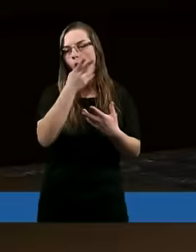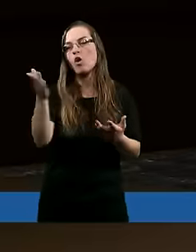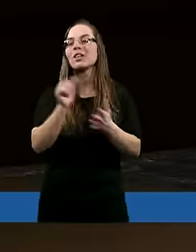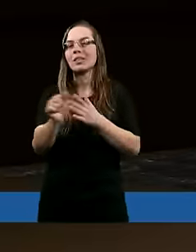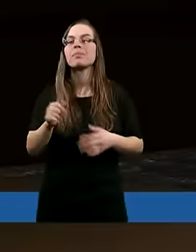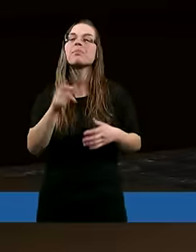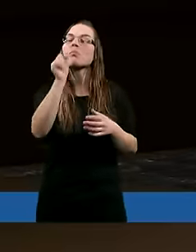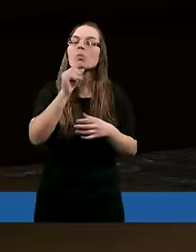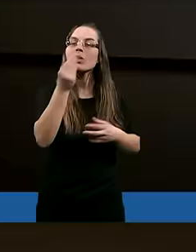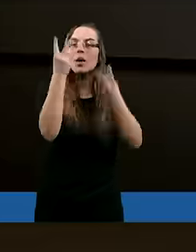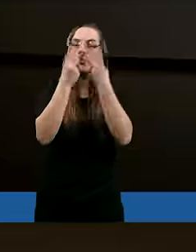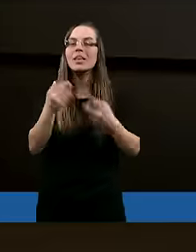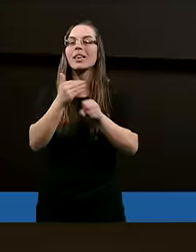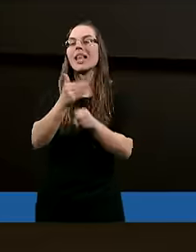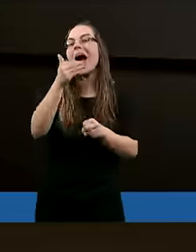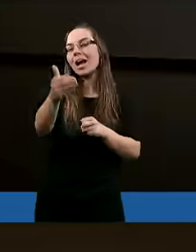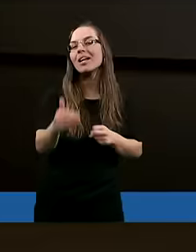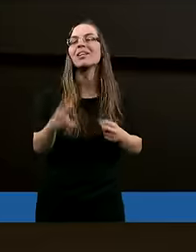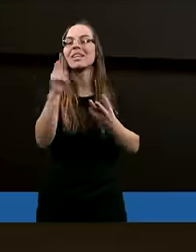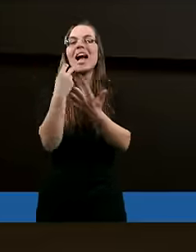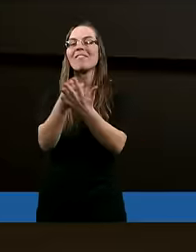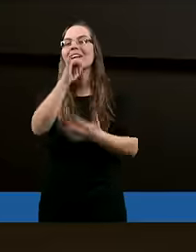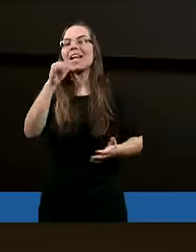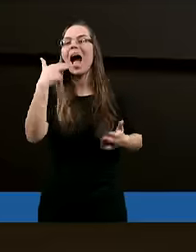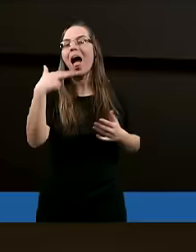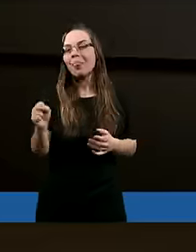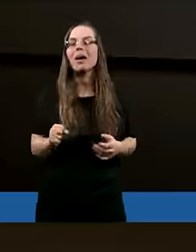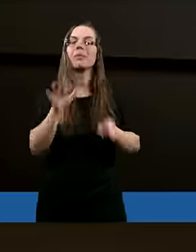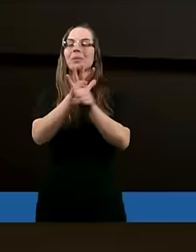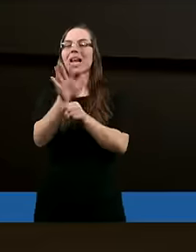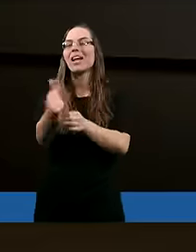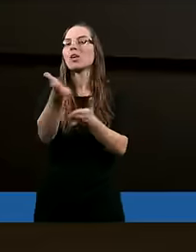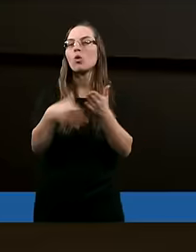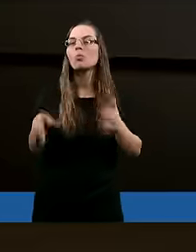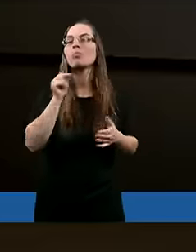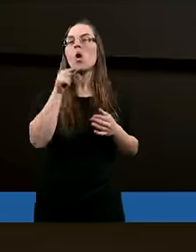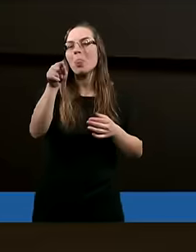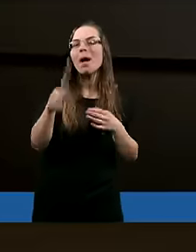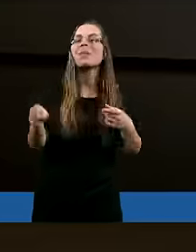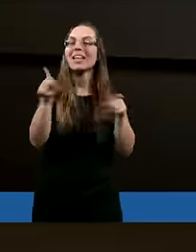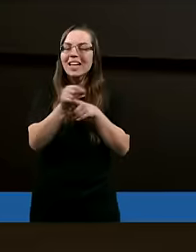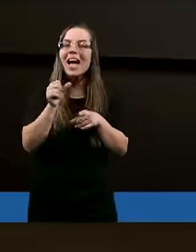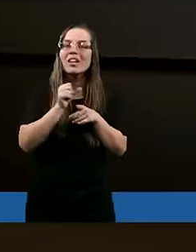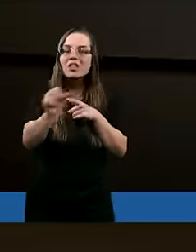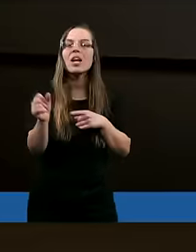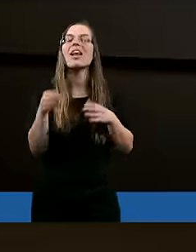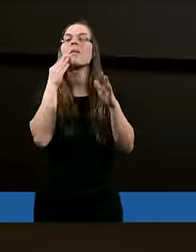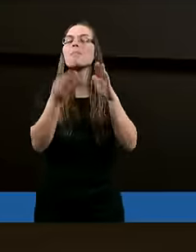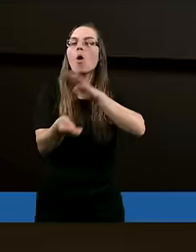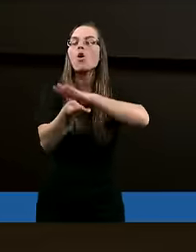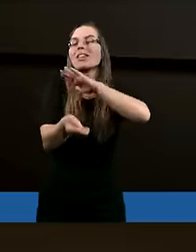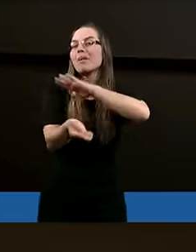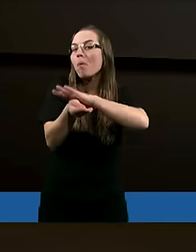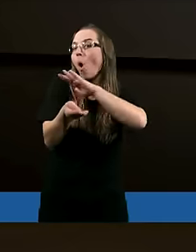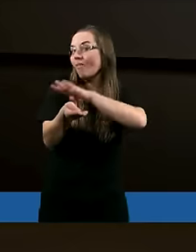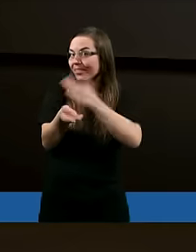A spróbujmy jeszcze przeczytać dalej z Ewangelii Jana z 15 rozdziału, bo tam też jest podpowiedź,